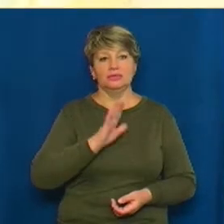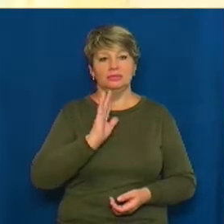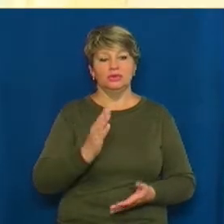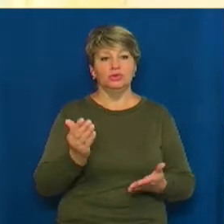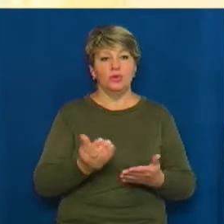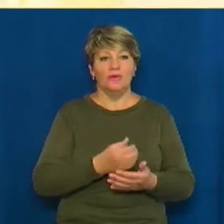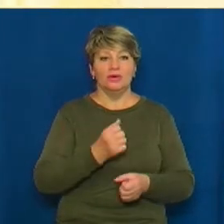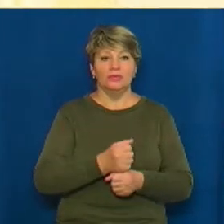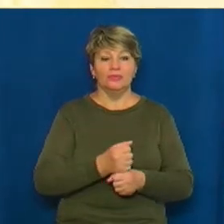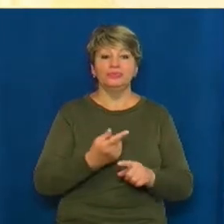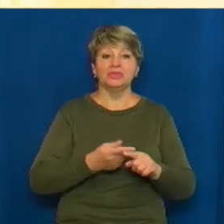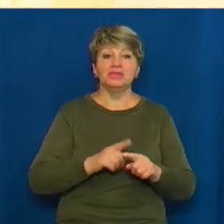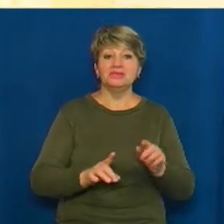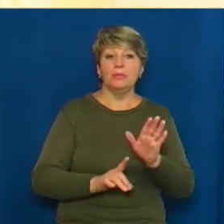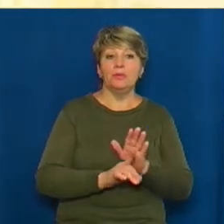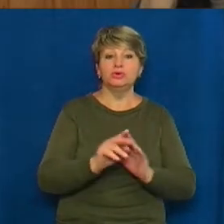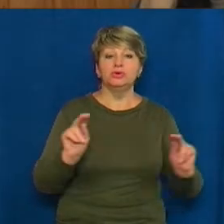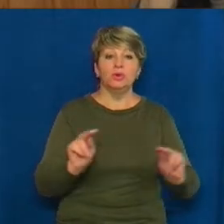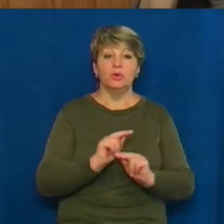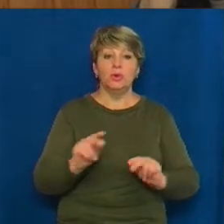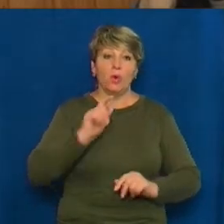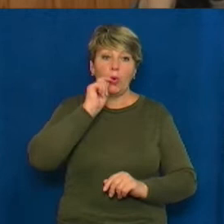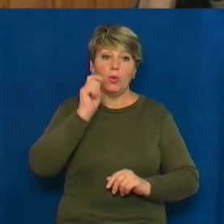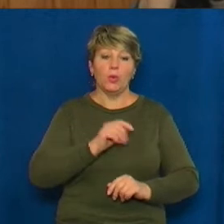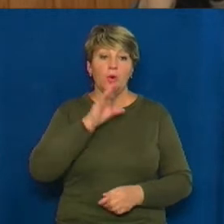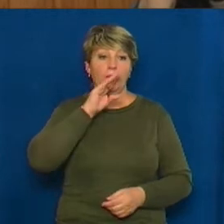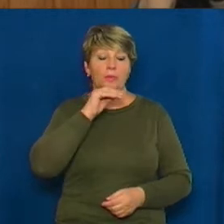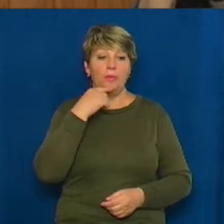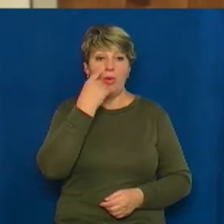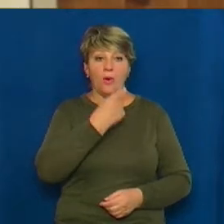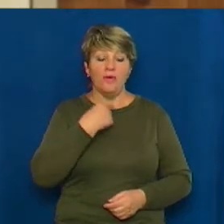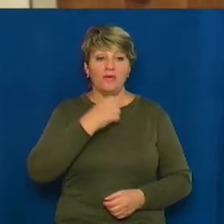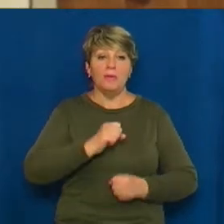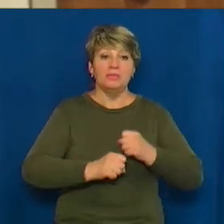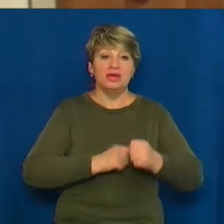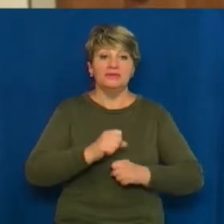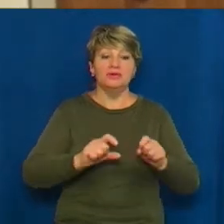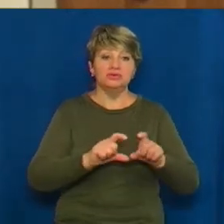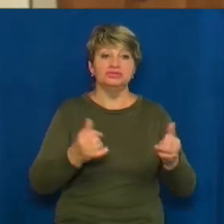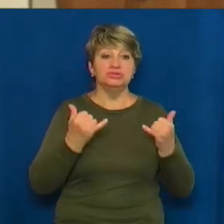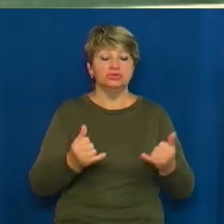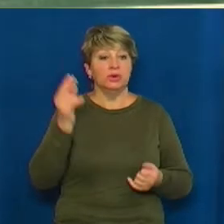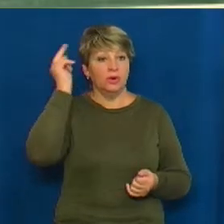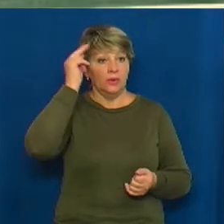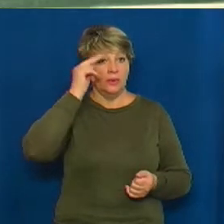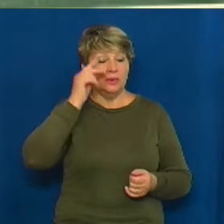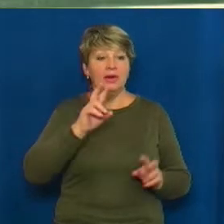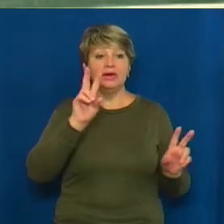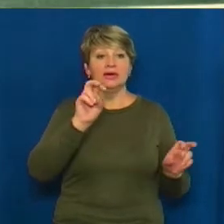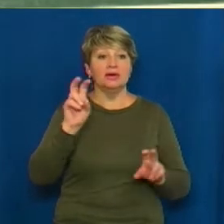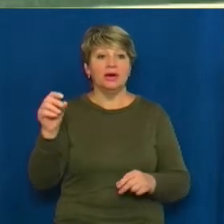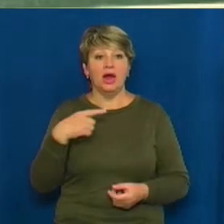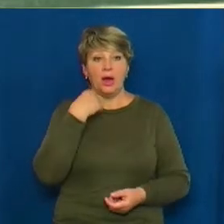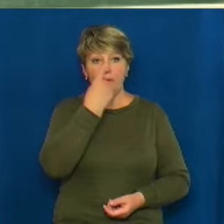Це початок року української мови для учнів п'ятого класу Медведівської школи. Зараз школярі вивчають типи мовлення. На яке запитання